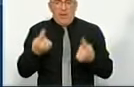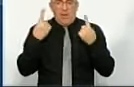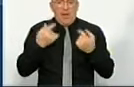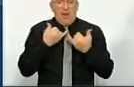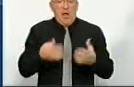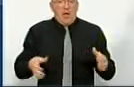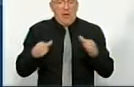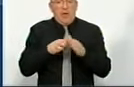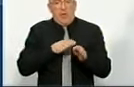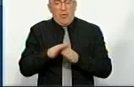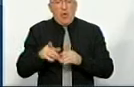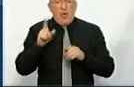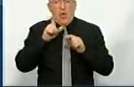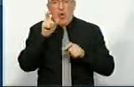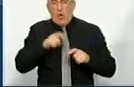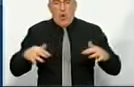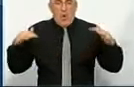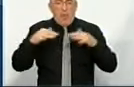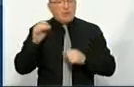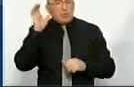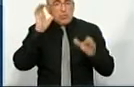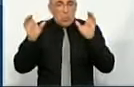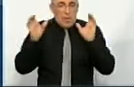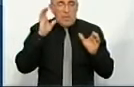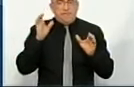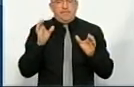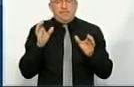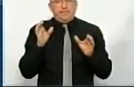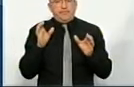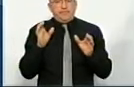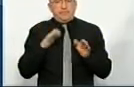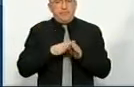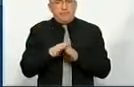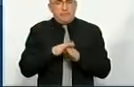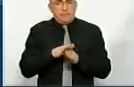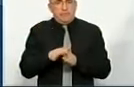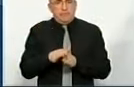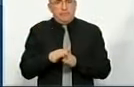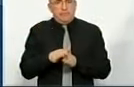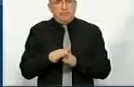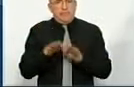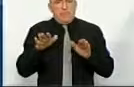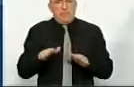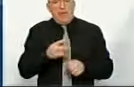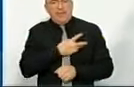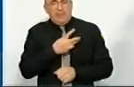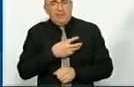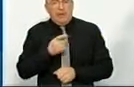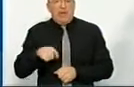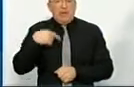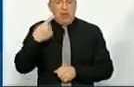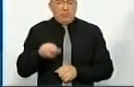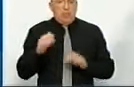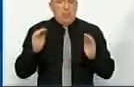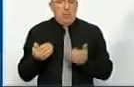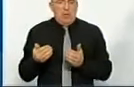для громади, проводити громадські слухання і реалізувати місцеві ініціативи. І наступний